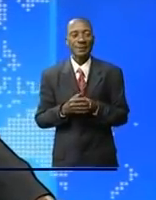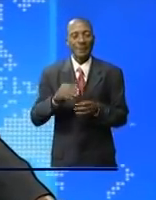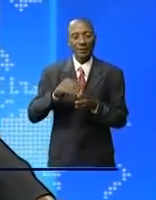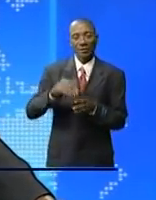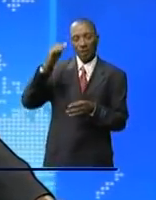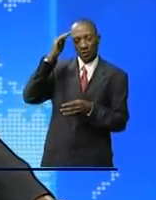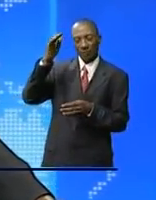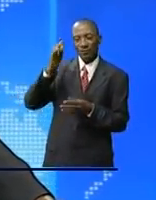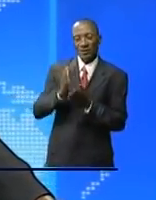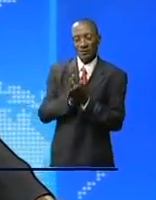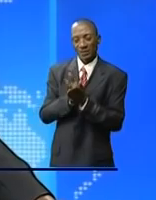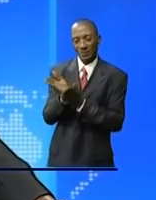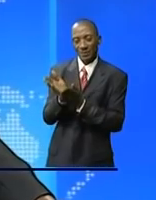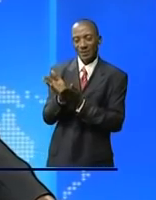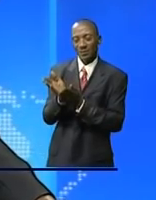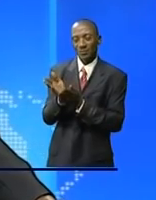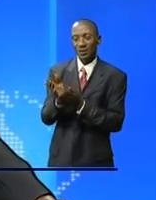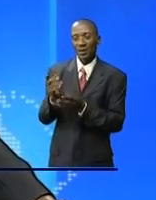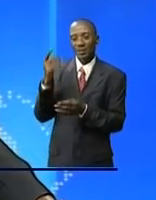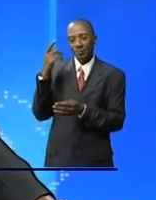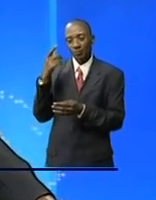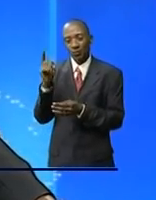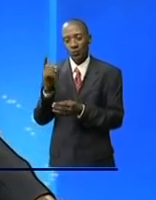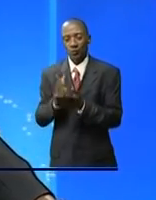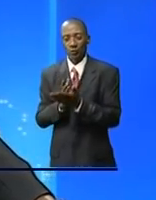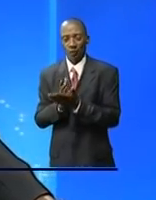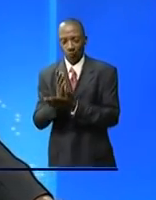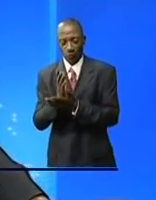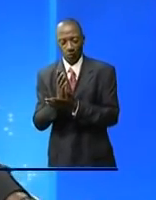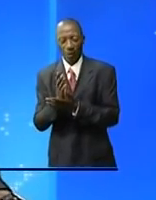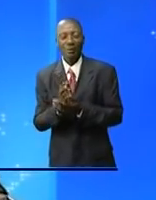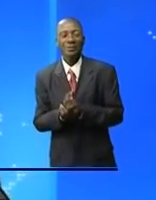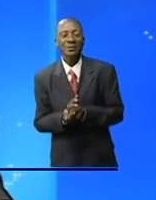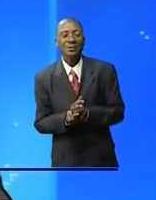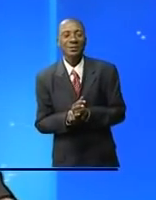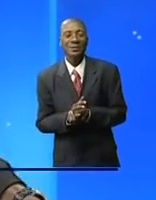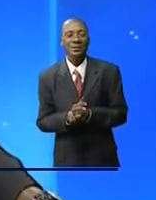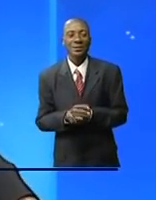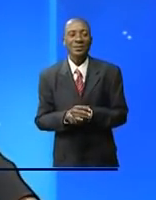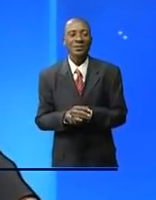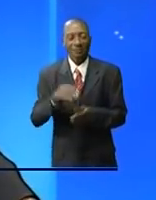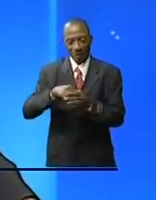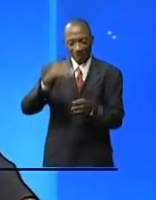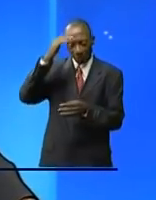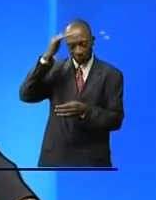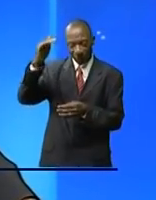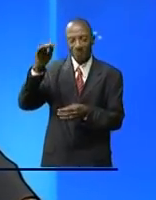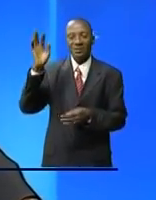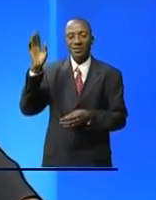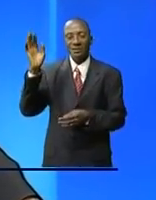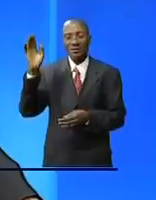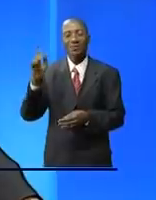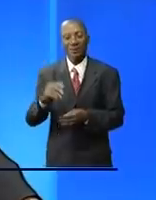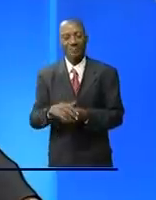sont engagés à lutter contre l'insalubrité au sein de cette alma mater Ils procèdent au ramassage des bouteilles en plastique pour les recycler